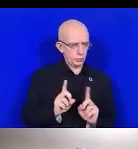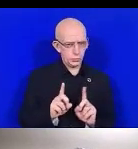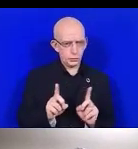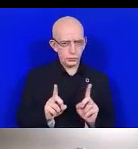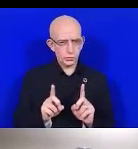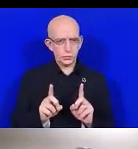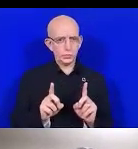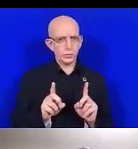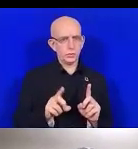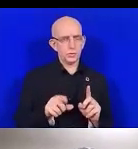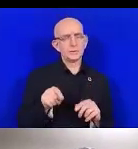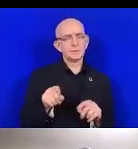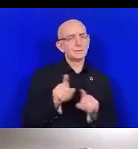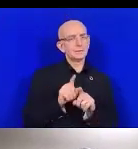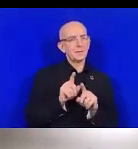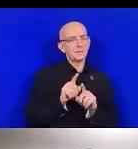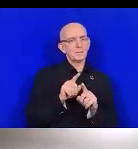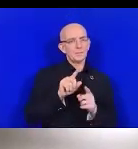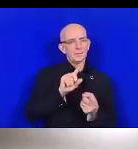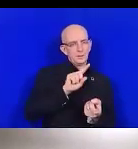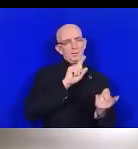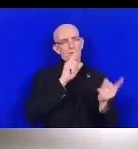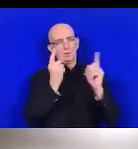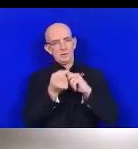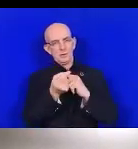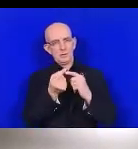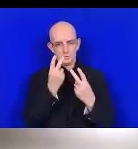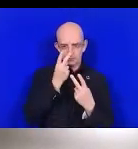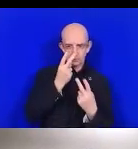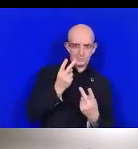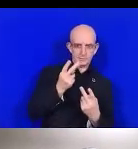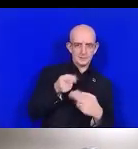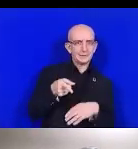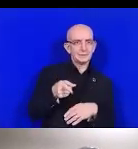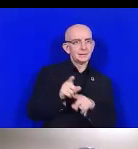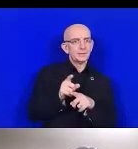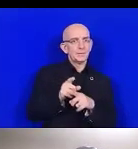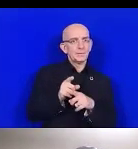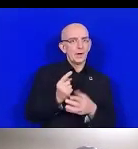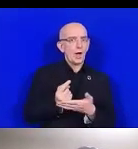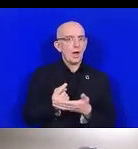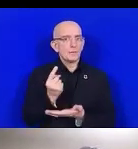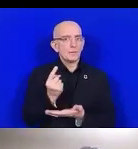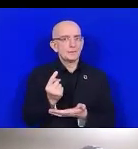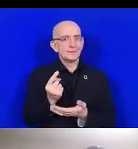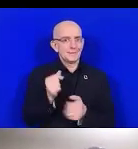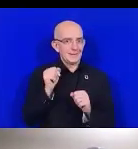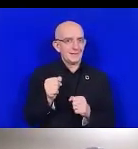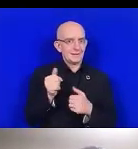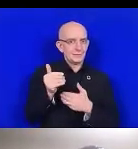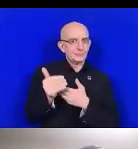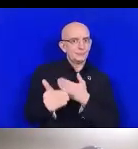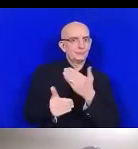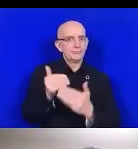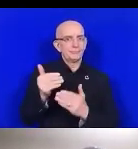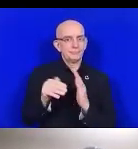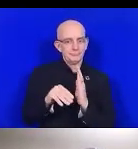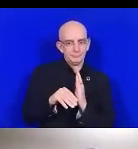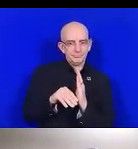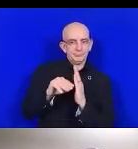et prendre en compte plus de programmes de réduction des risques de catastrophe.